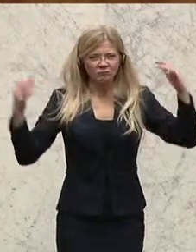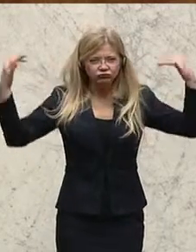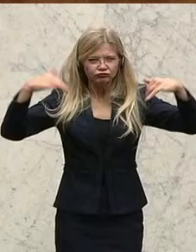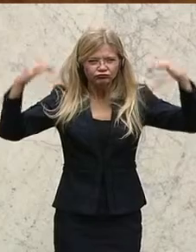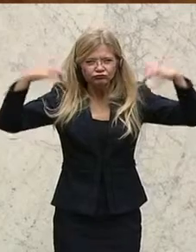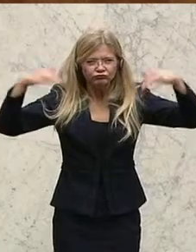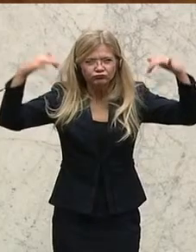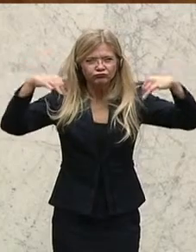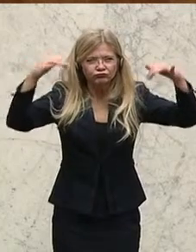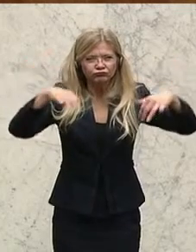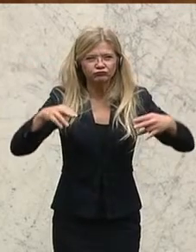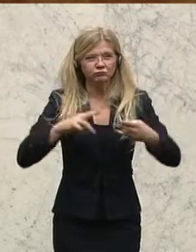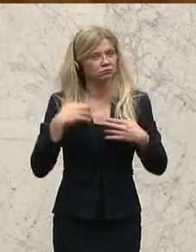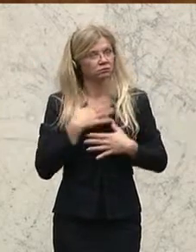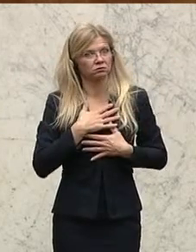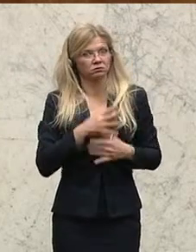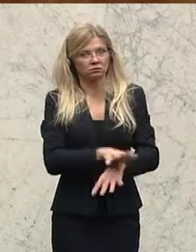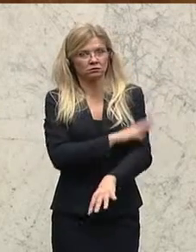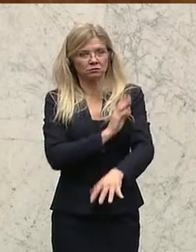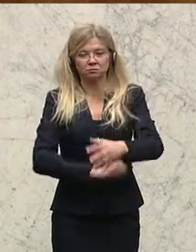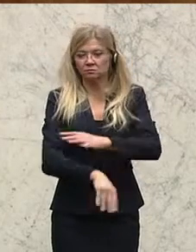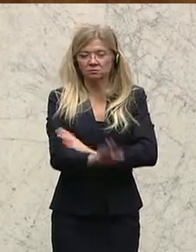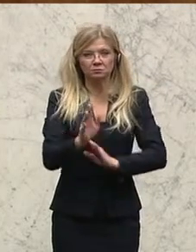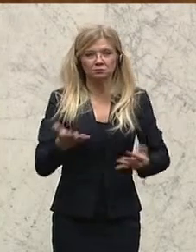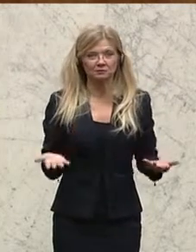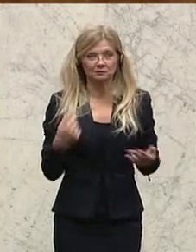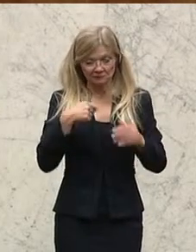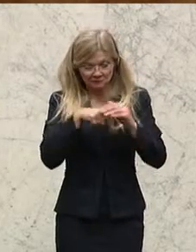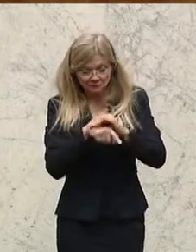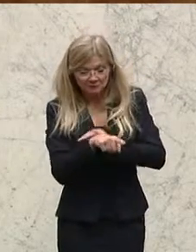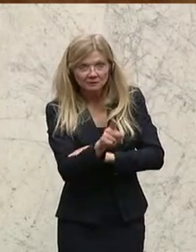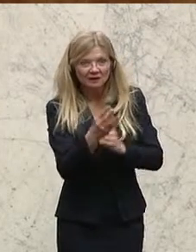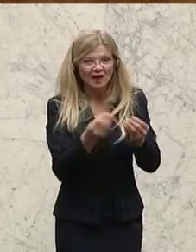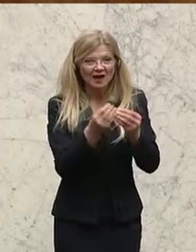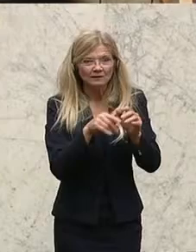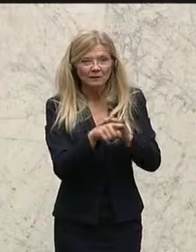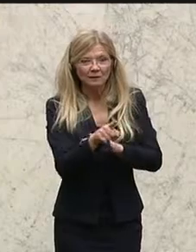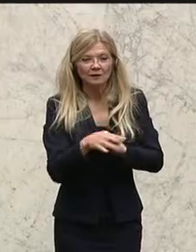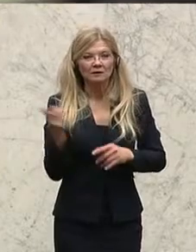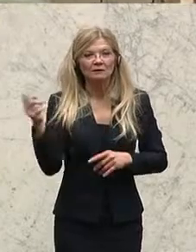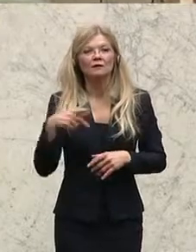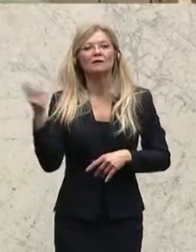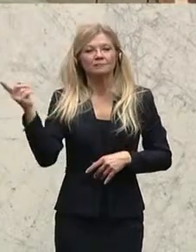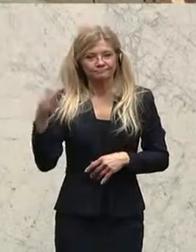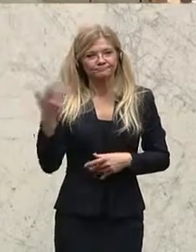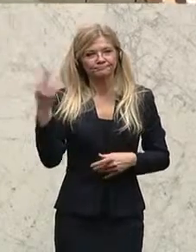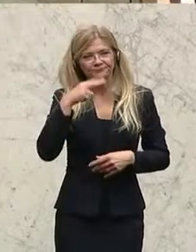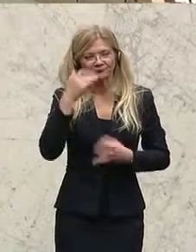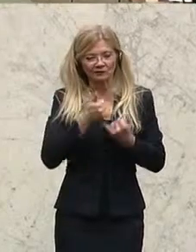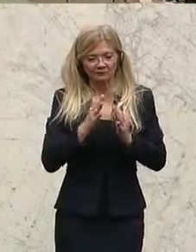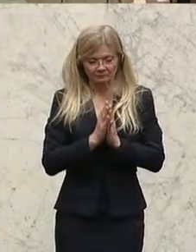schauerliches, schauerliche Pfiffe. Wir reisten unter der Erde. Der Bate hielt die Hände auf dem Schoß gefaltet und hauchte im Namen Gottes.